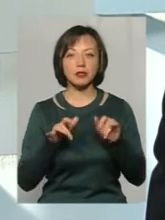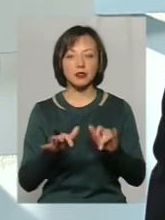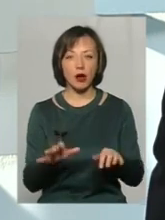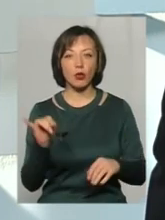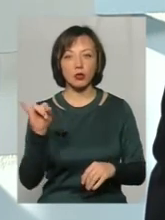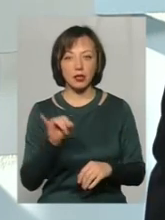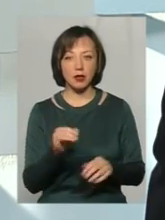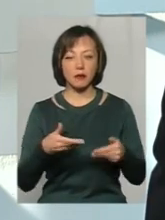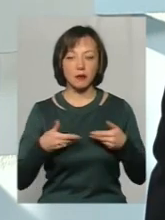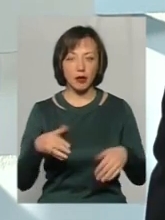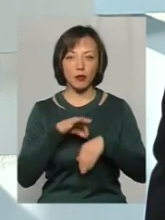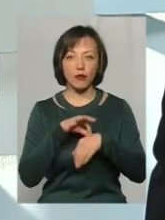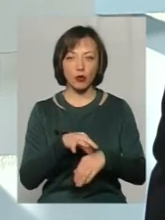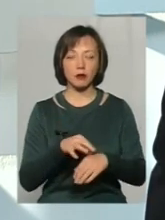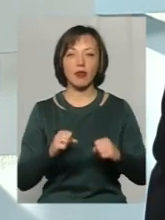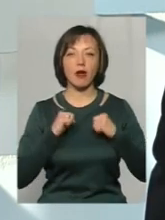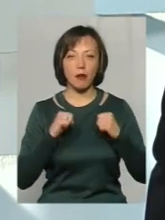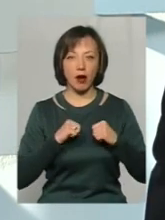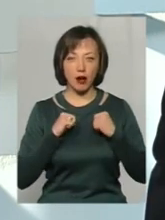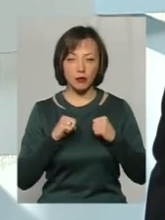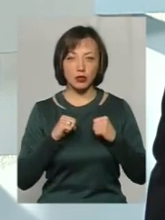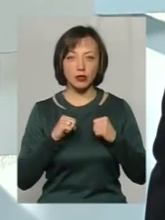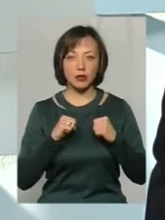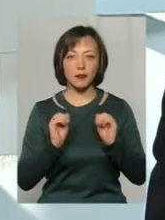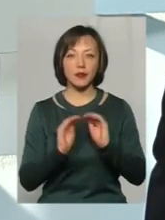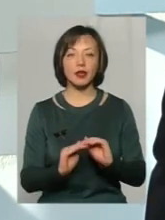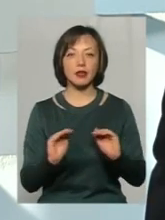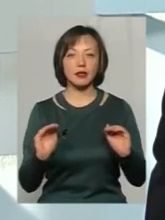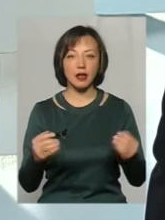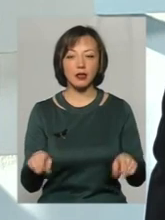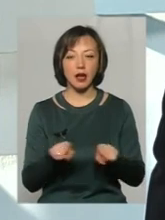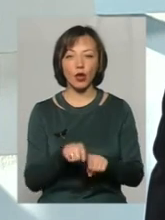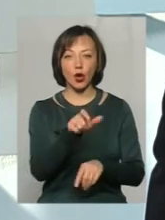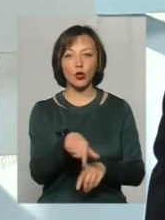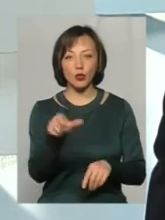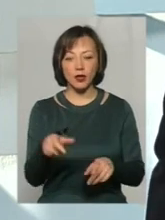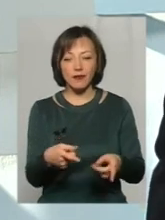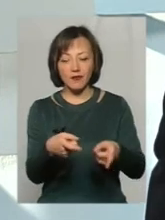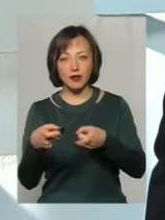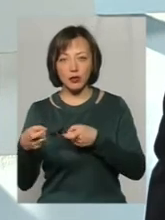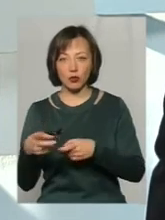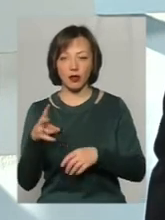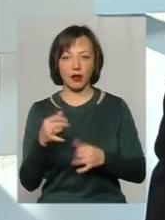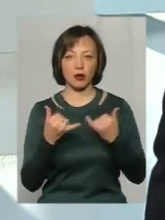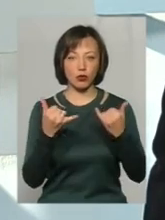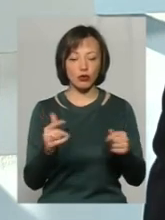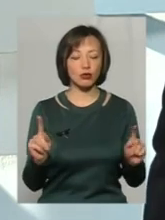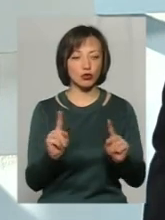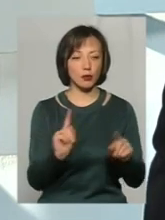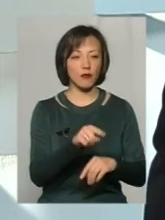ми проводимо і намагаємося дітей і таких людей витягнути для того, щоб